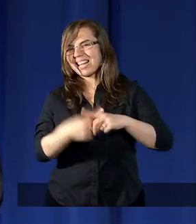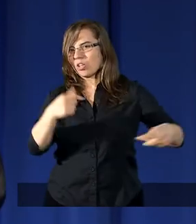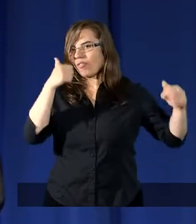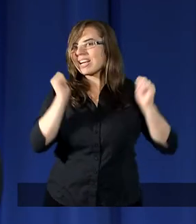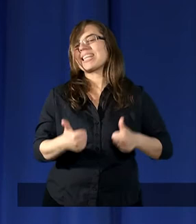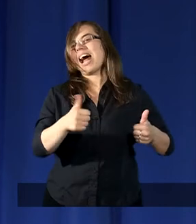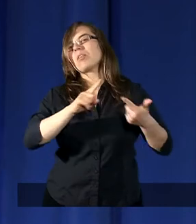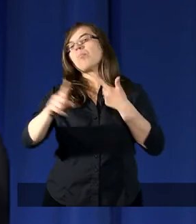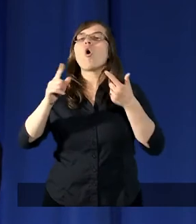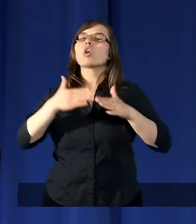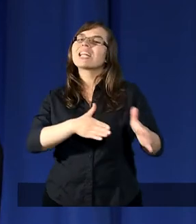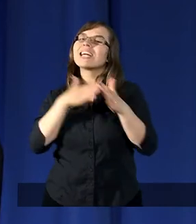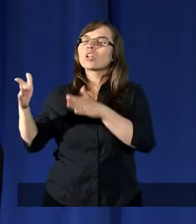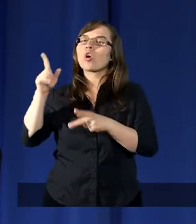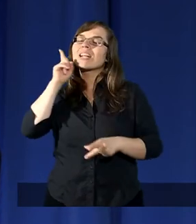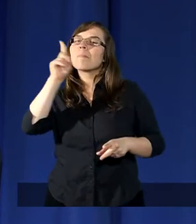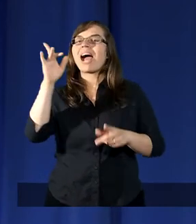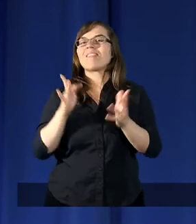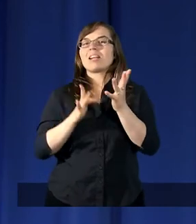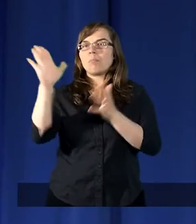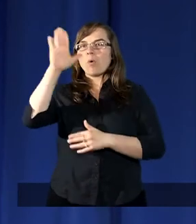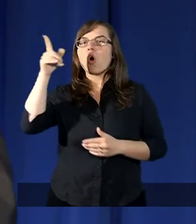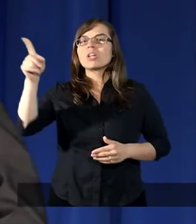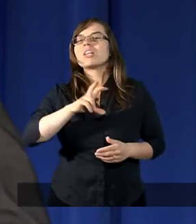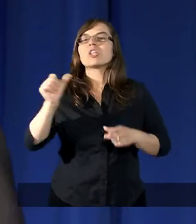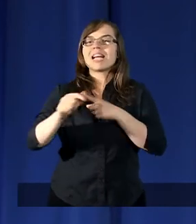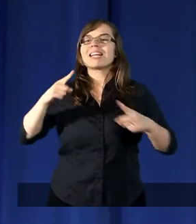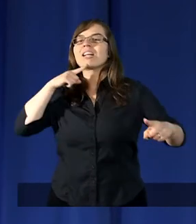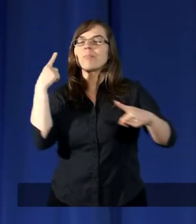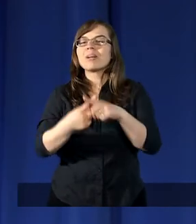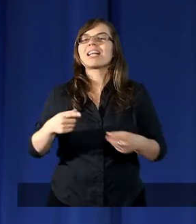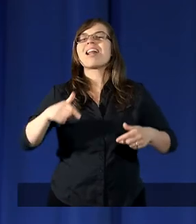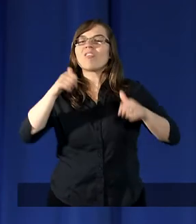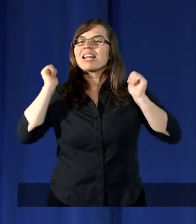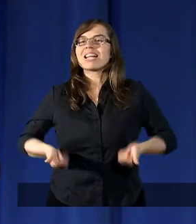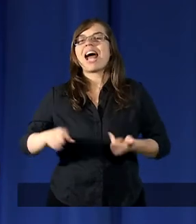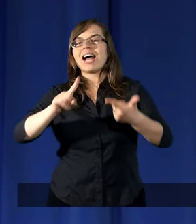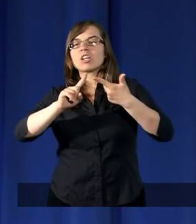stronie prawdy Bożej? Czy jesteśmy zdecydowani stać